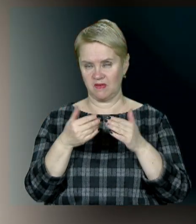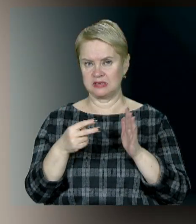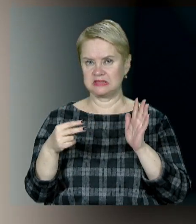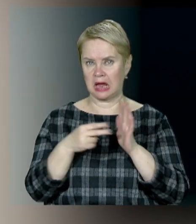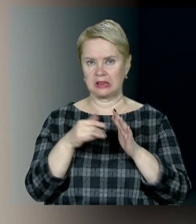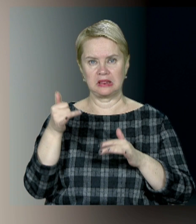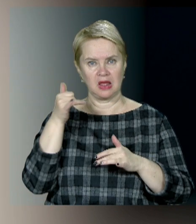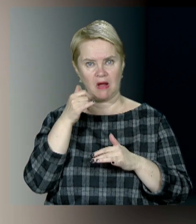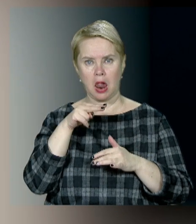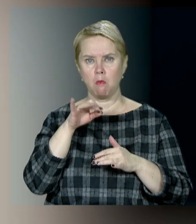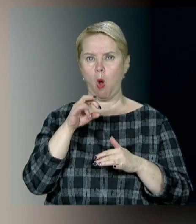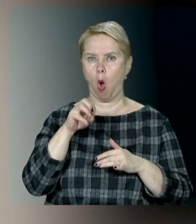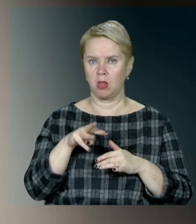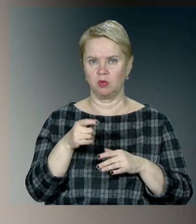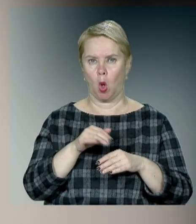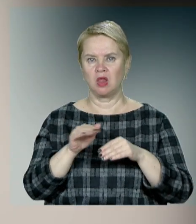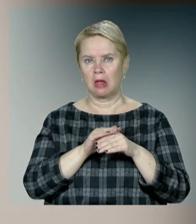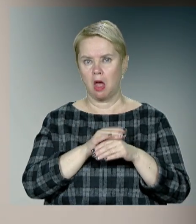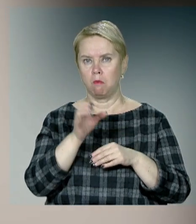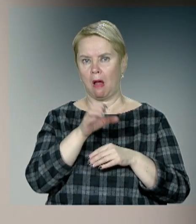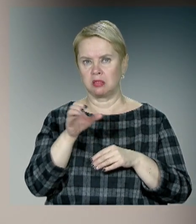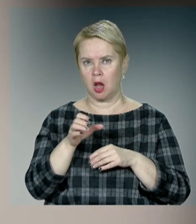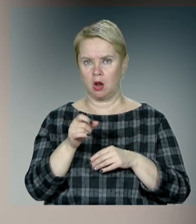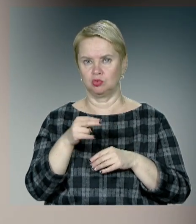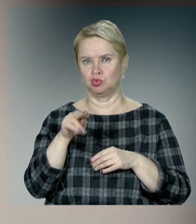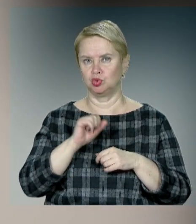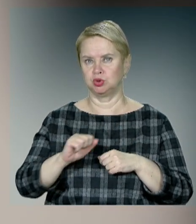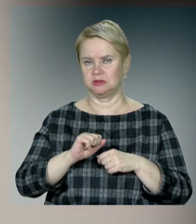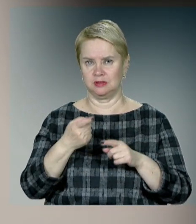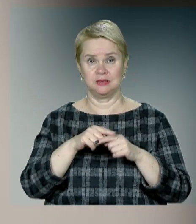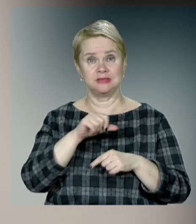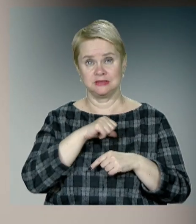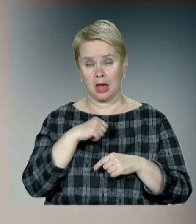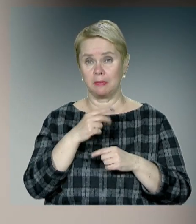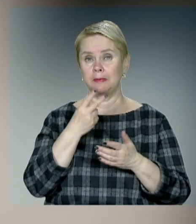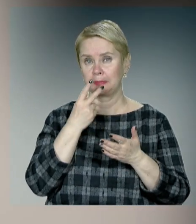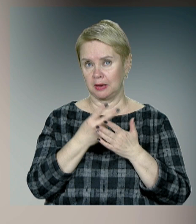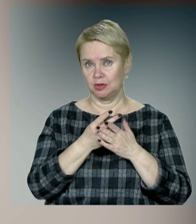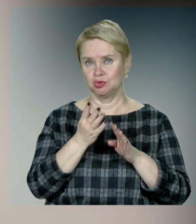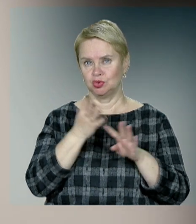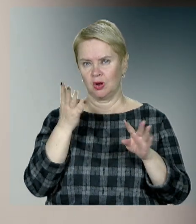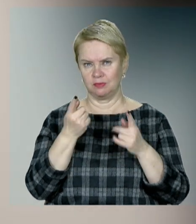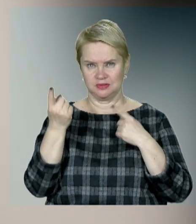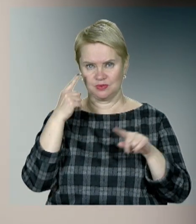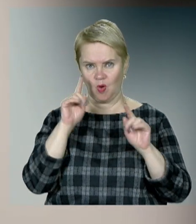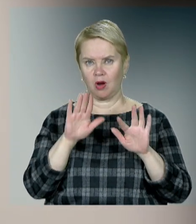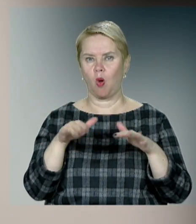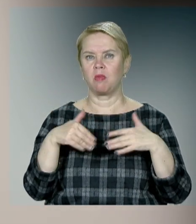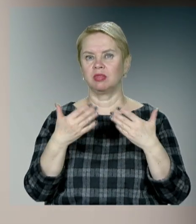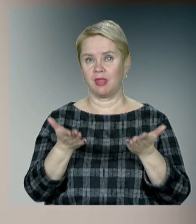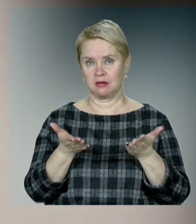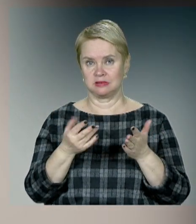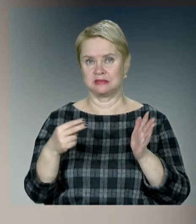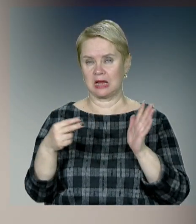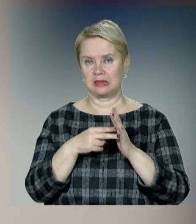заряджання телефона лимоном до натирання батареї об джинсе. Ми вирішили і самі протестувати чергову безглузду рекомендацію